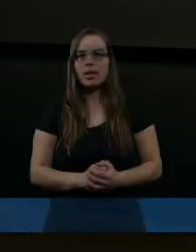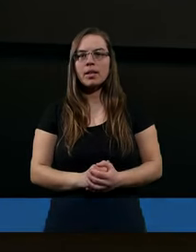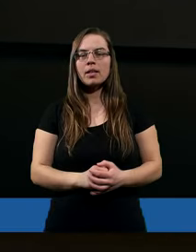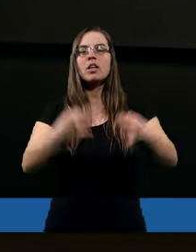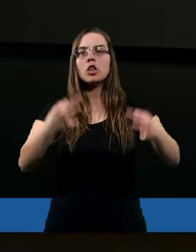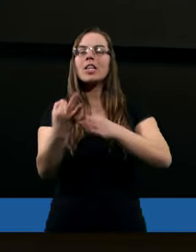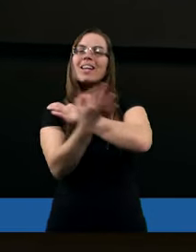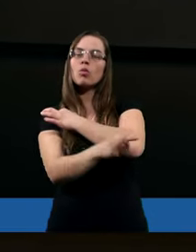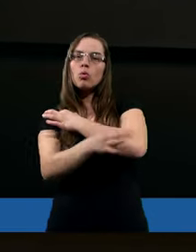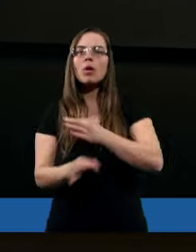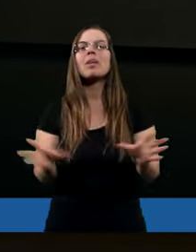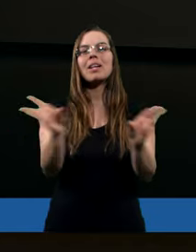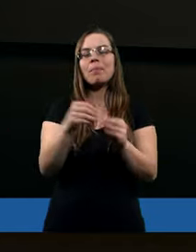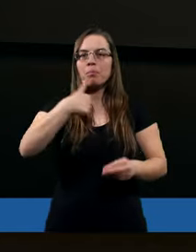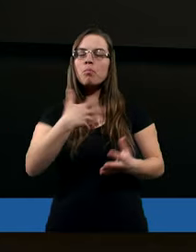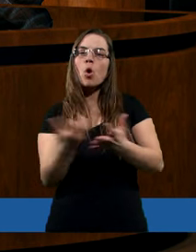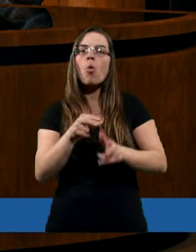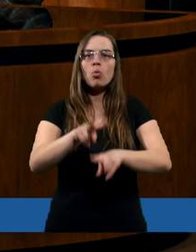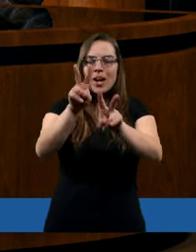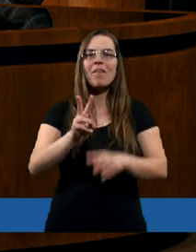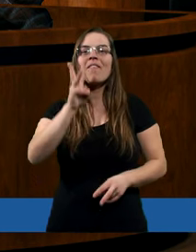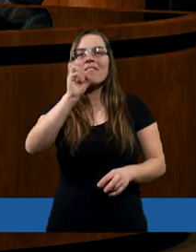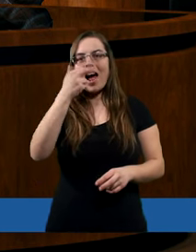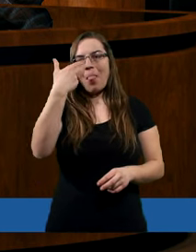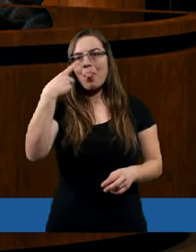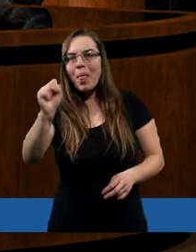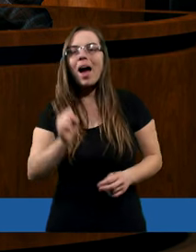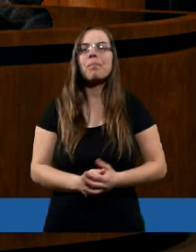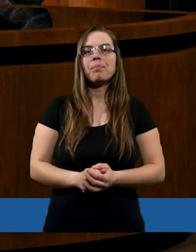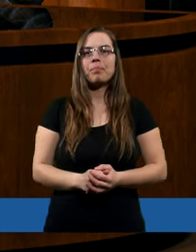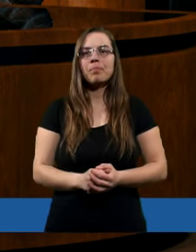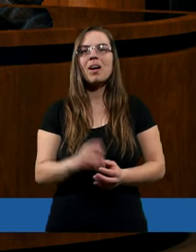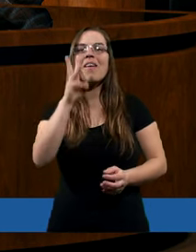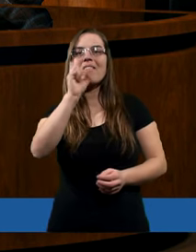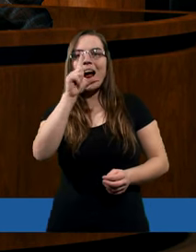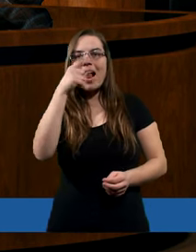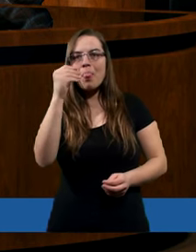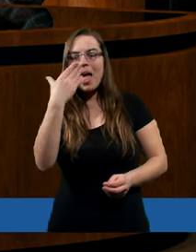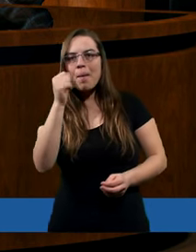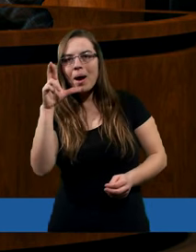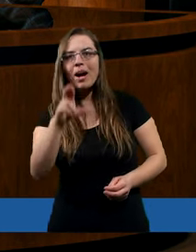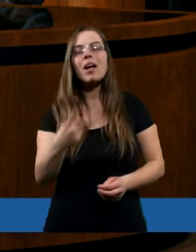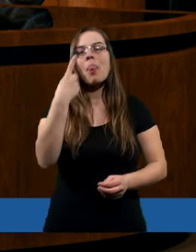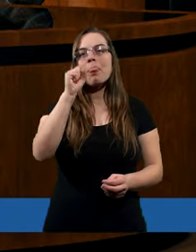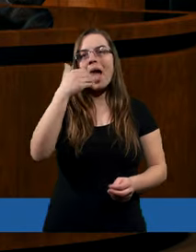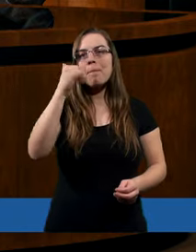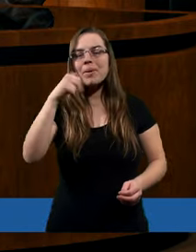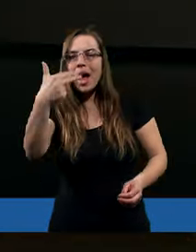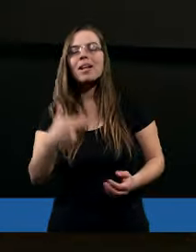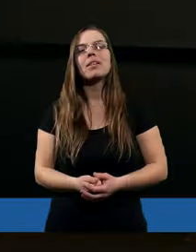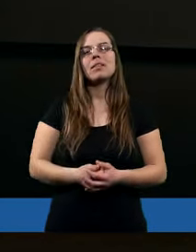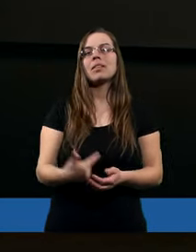W dzisiejszym studium ze mną biorą udział Magda, Valdemar i Damian.